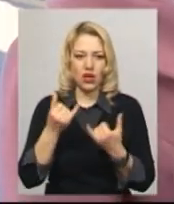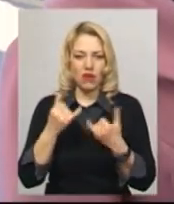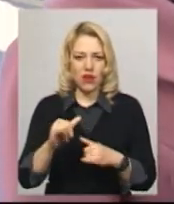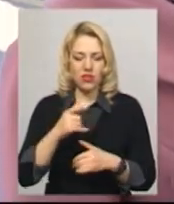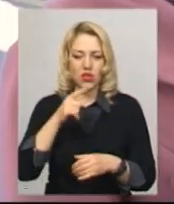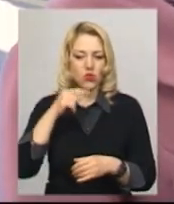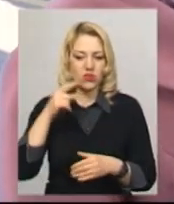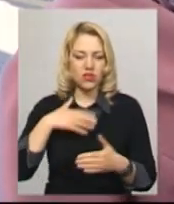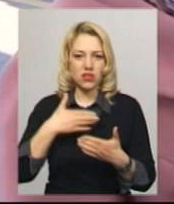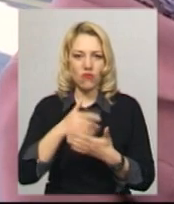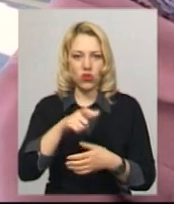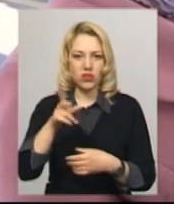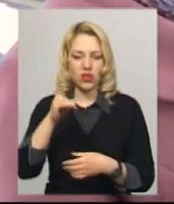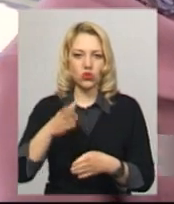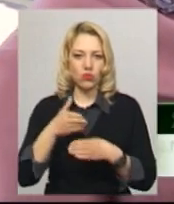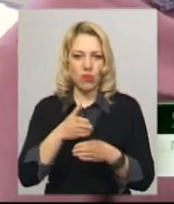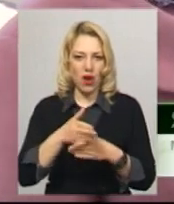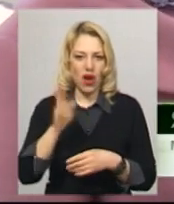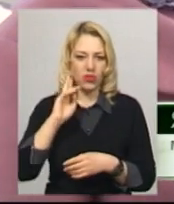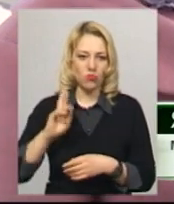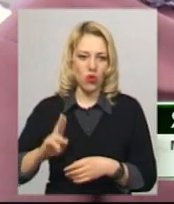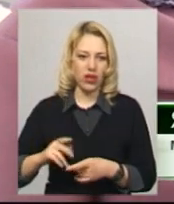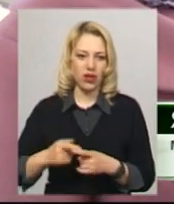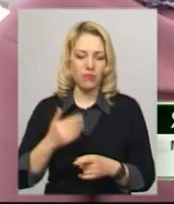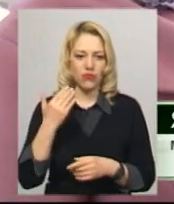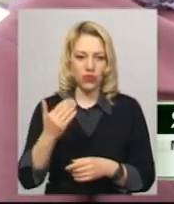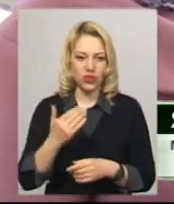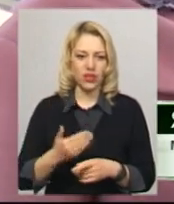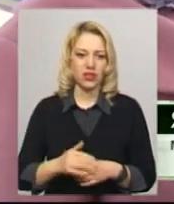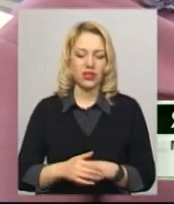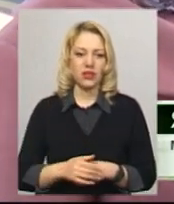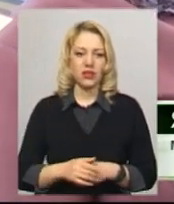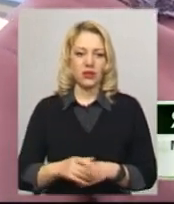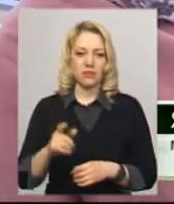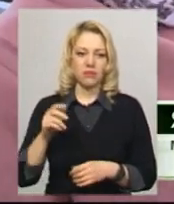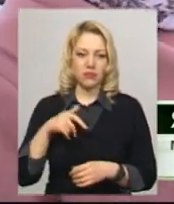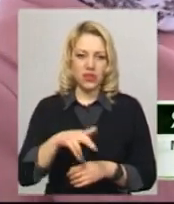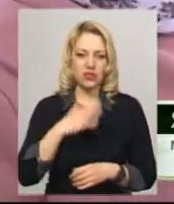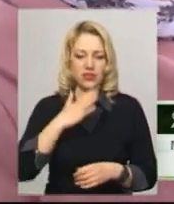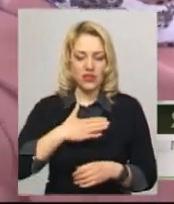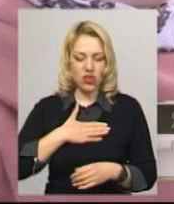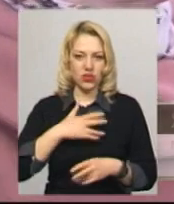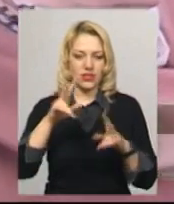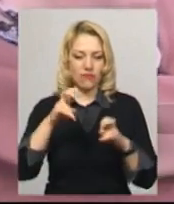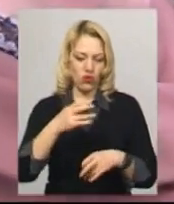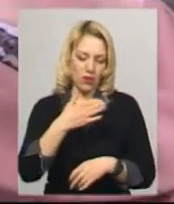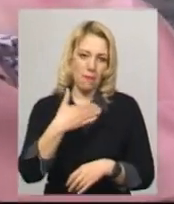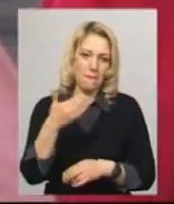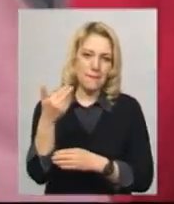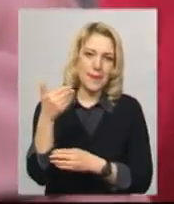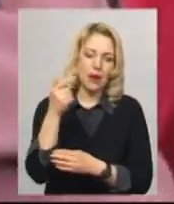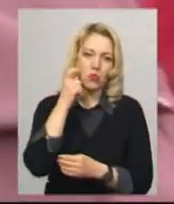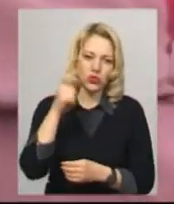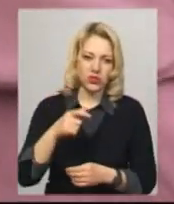волонтери, що допомагають морякам. Вони у вишиванках, вони прийшли з символікою, там, з нашої пропорції. Нам подарували